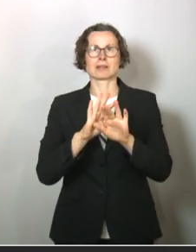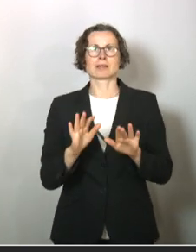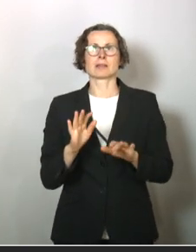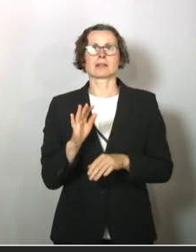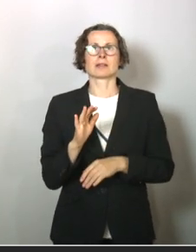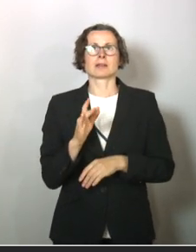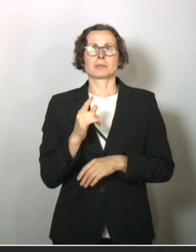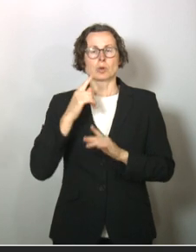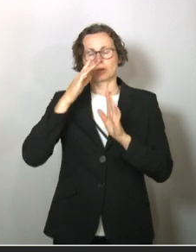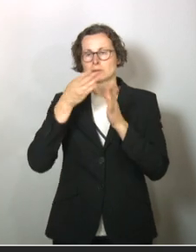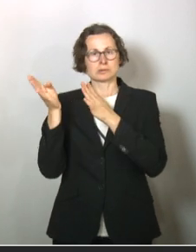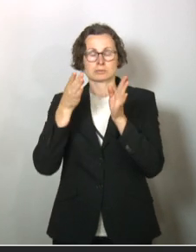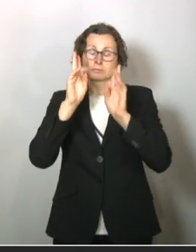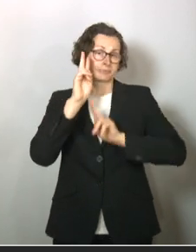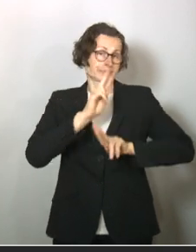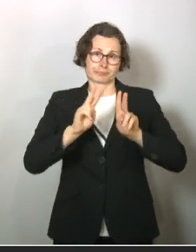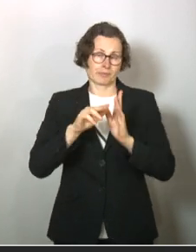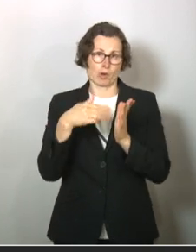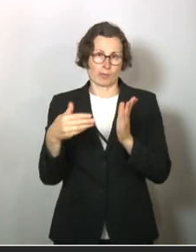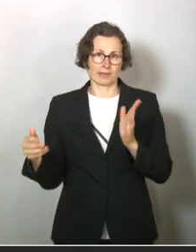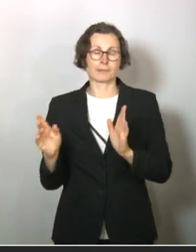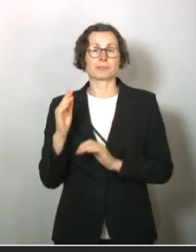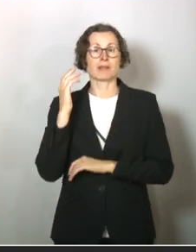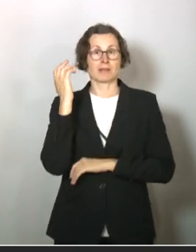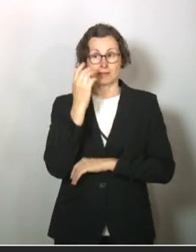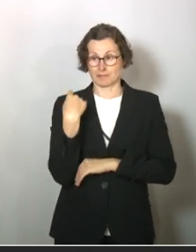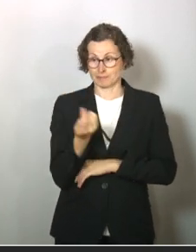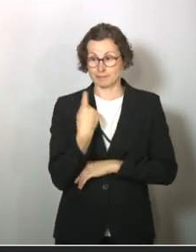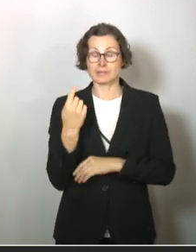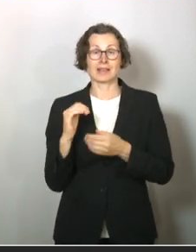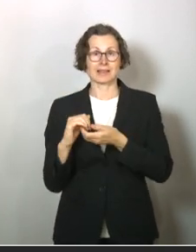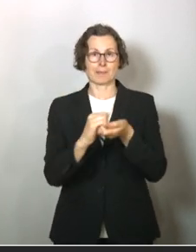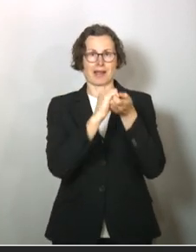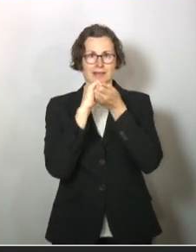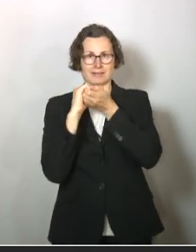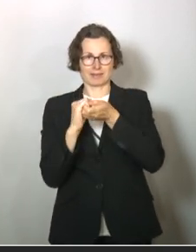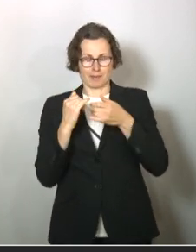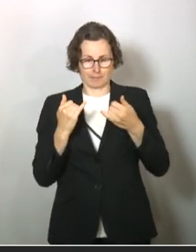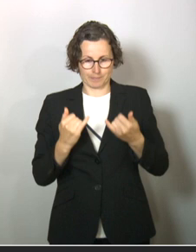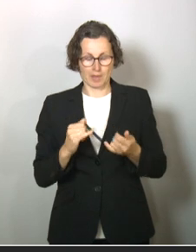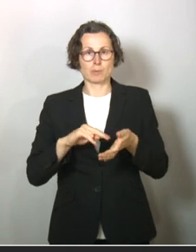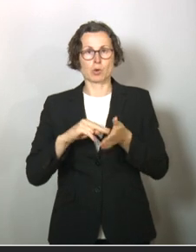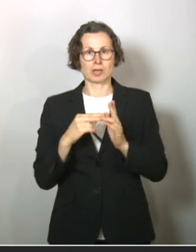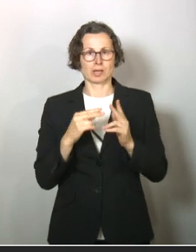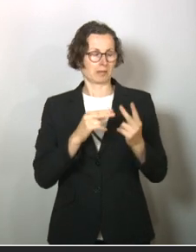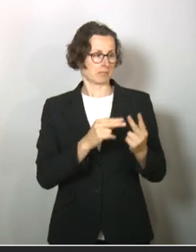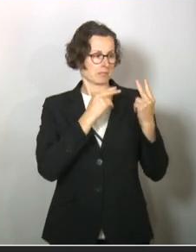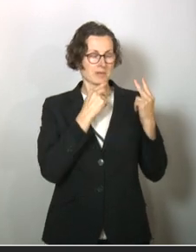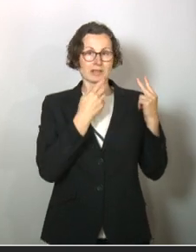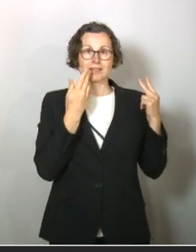ich gäbe viele Argumente zu sagen. Wenn wir gemeinsam jetzt in der Politik zum Ergebnis kommen, nie wieder.